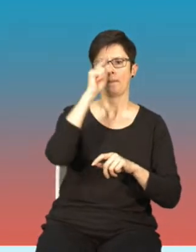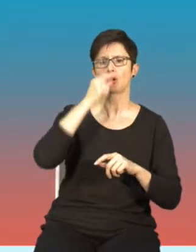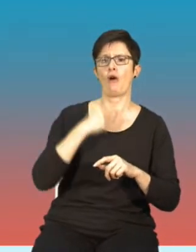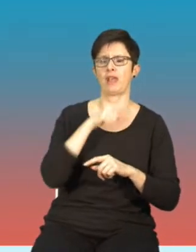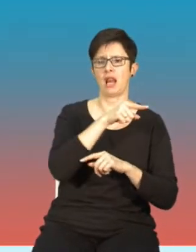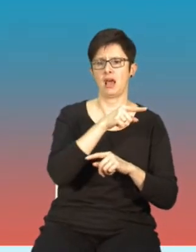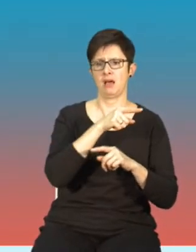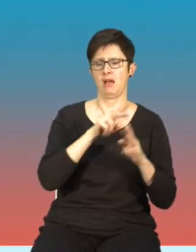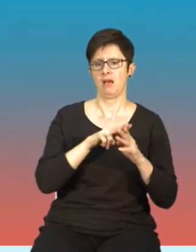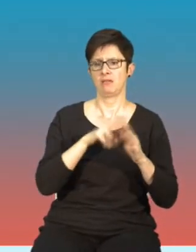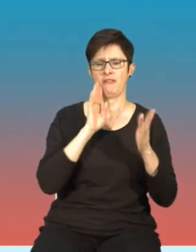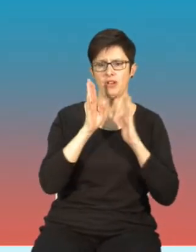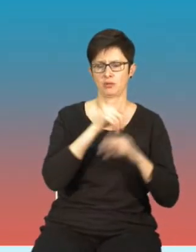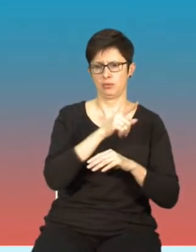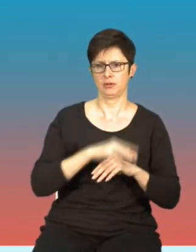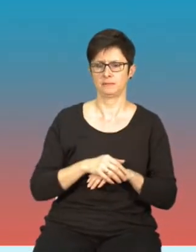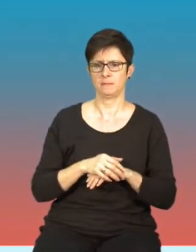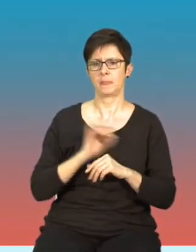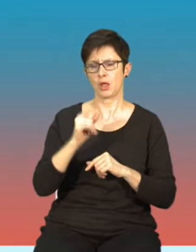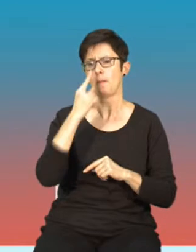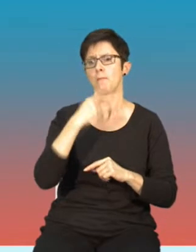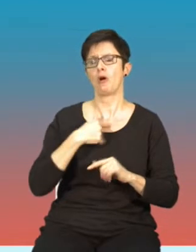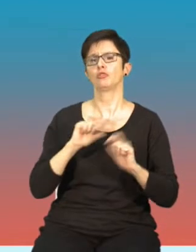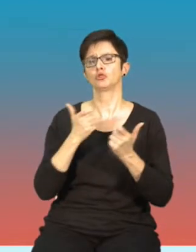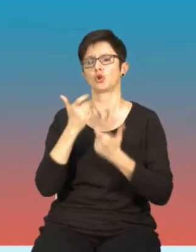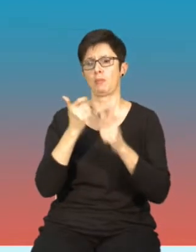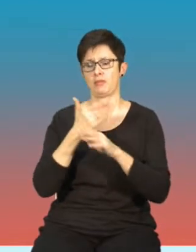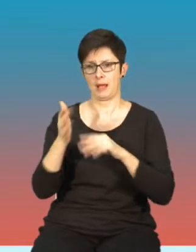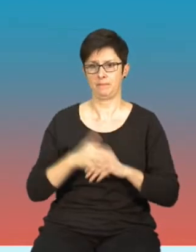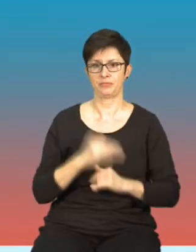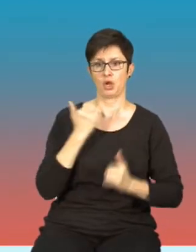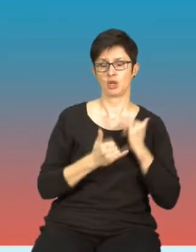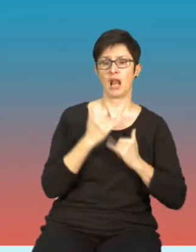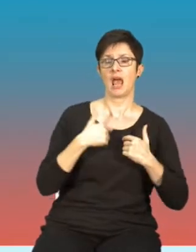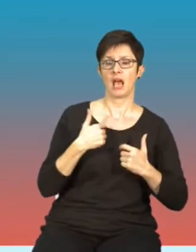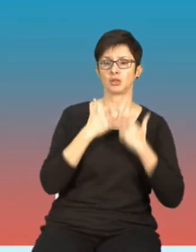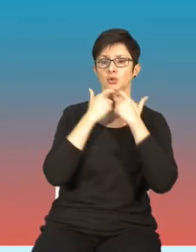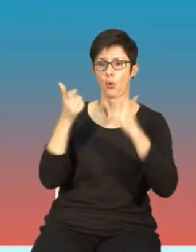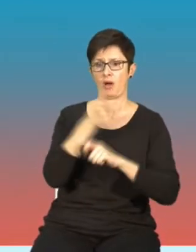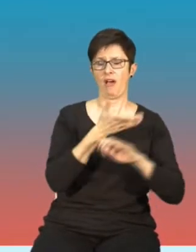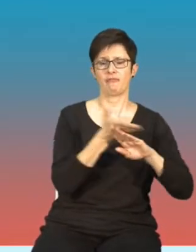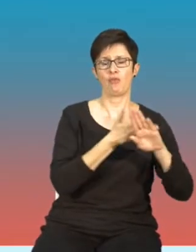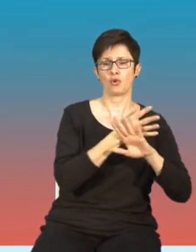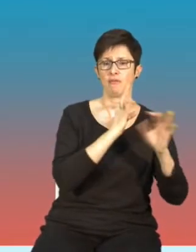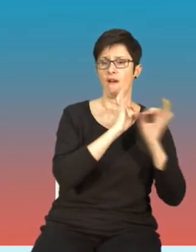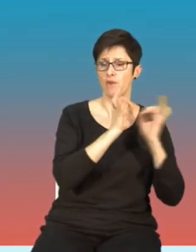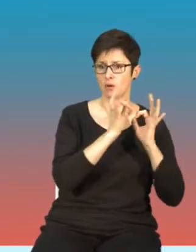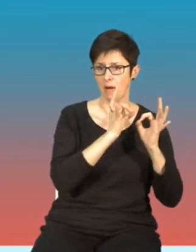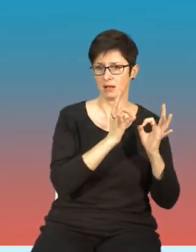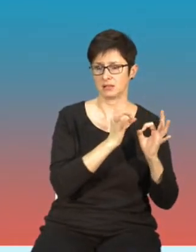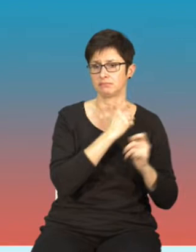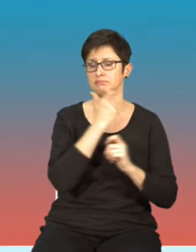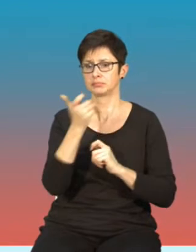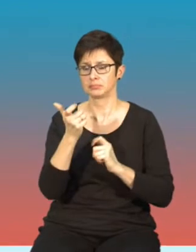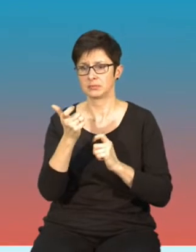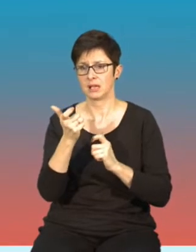Facebook podjął w tym kontekście. Jeżeli zgłaszamy fałszywą informację, a obecnie